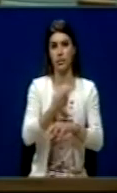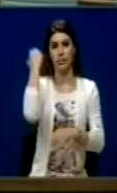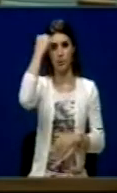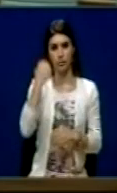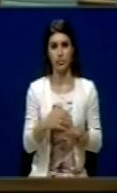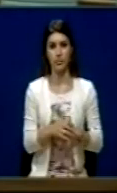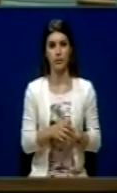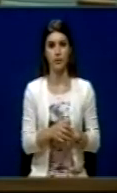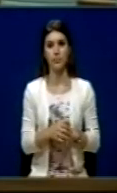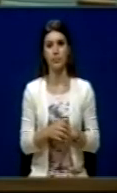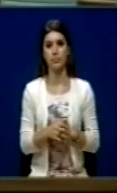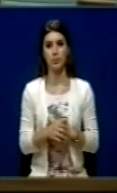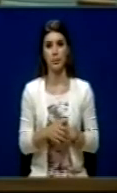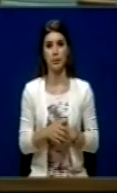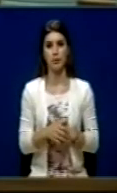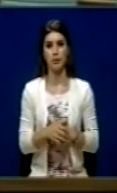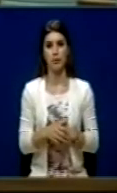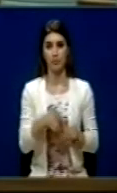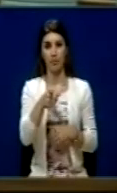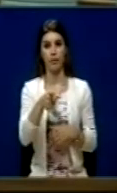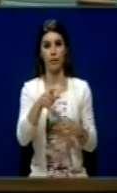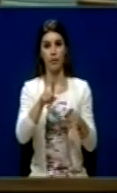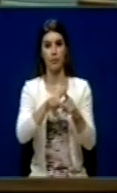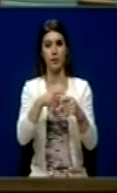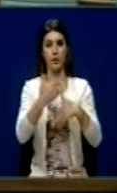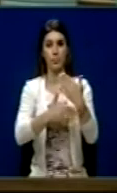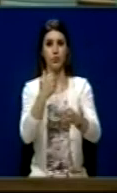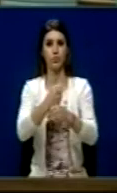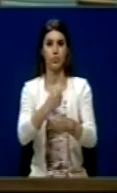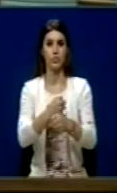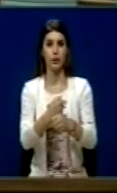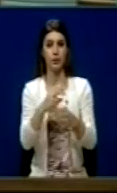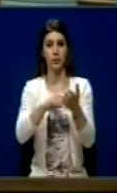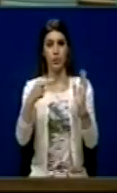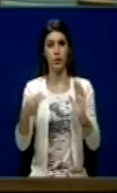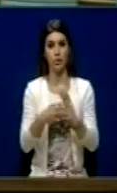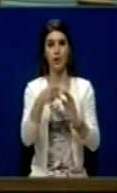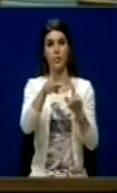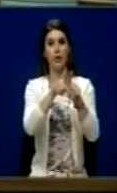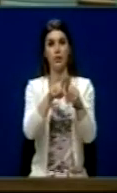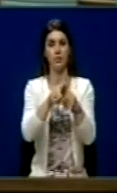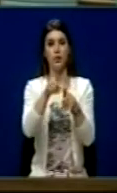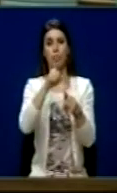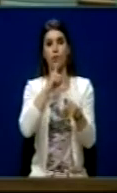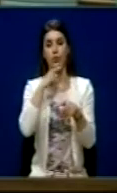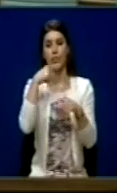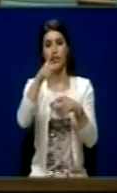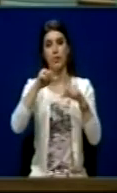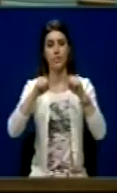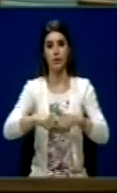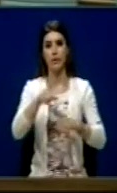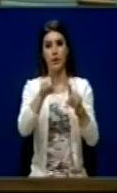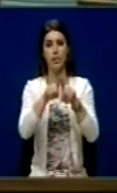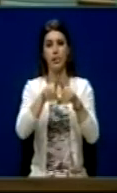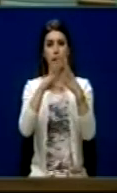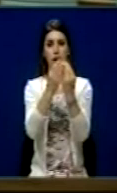Po është pikërishë këj proces politikë të sinëndjekjë kërë minister dhe qeverijeti ajo që përëbën Kosovën të mosjet